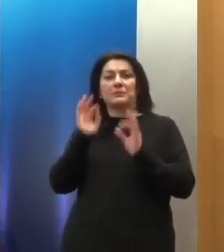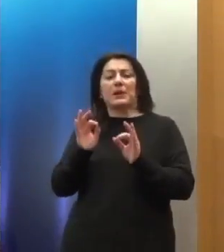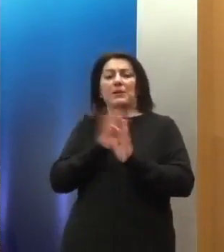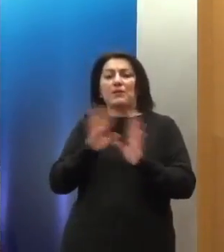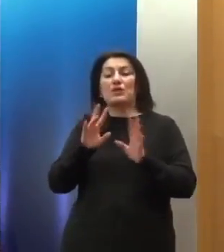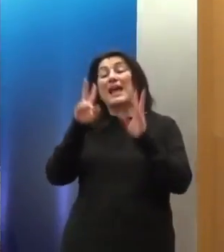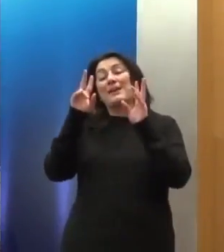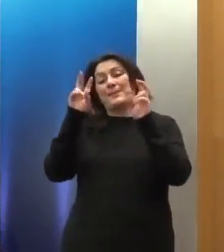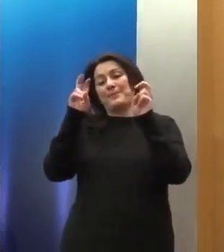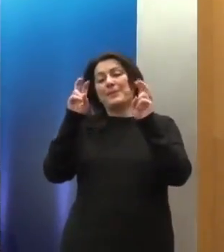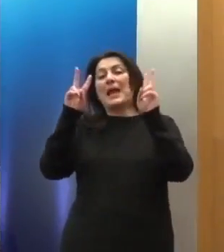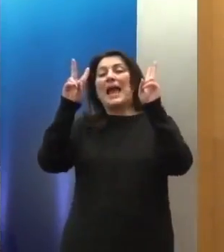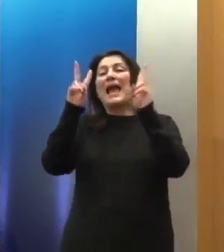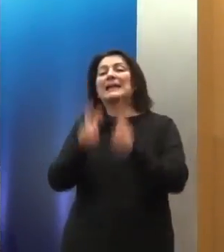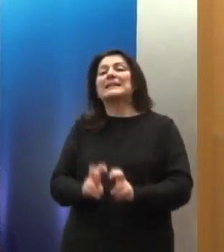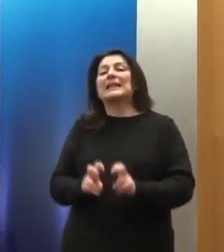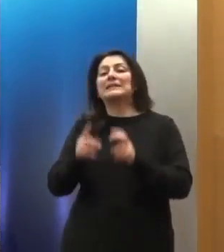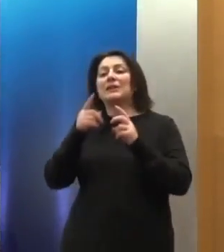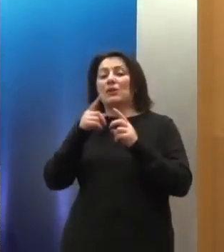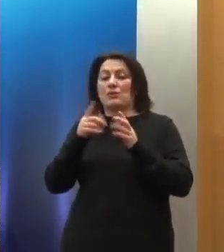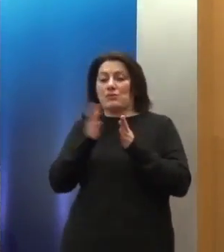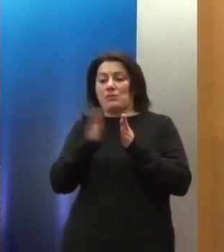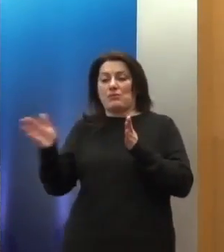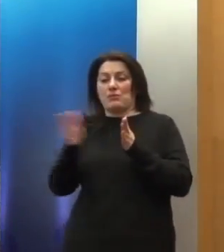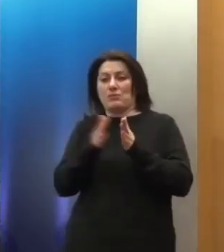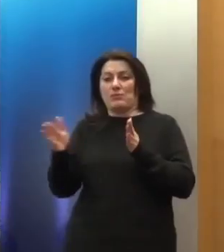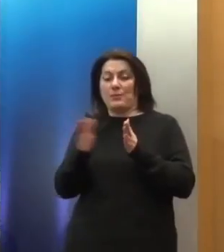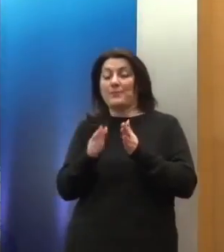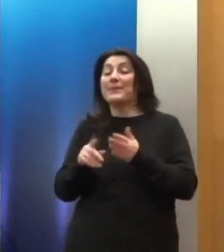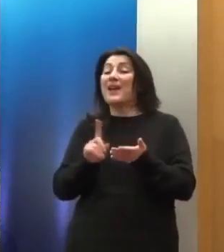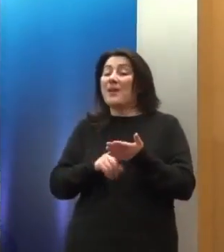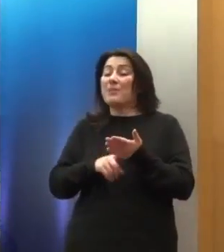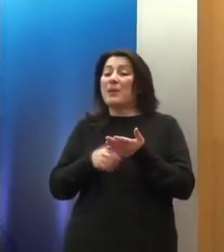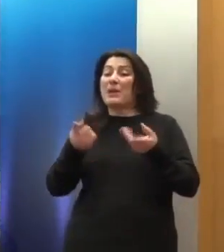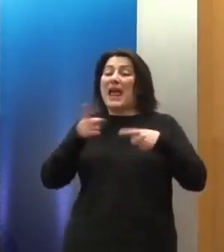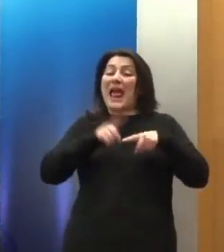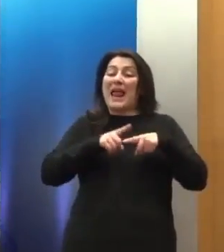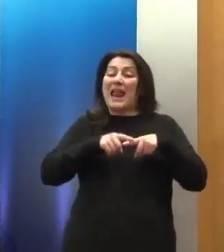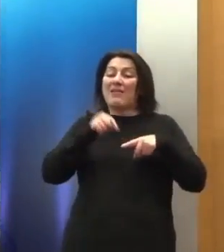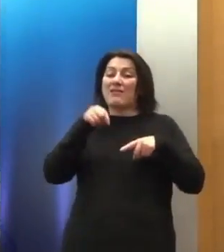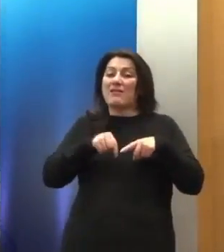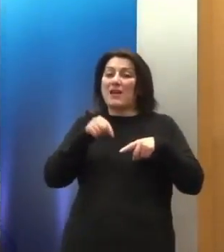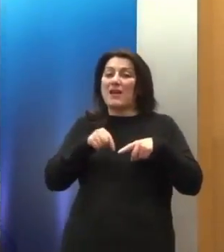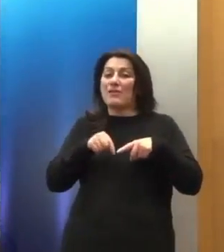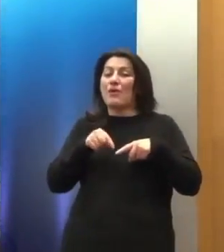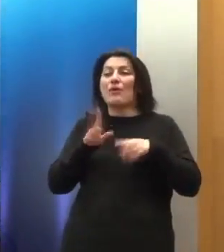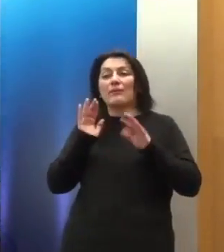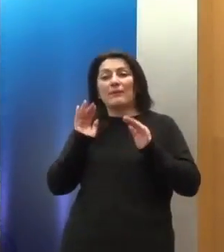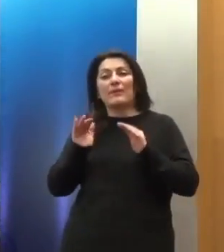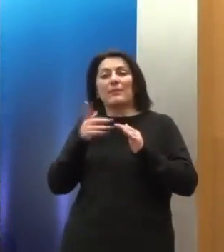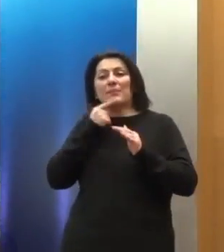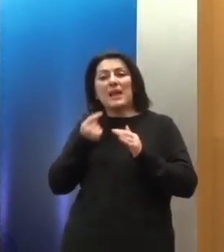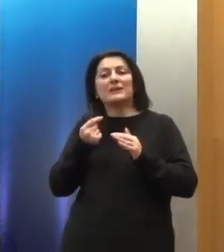κύκλο, θα πρέπει λοιπόν να τηρεί και η ελληνική πλευρά, αυτή είναι η έννοια του επικοδημητικού διαλόγου,